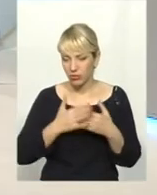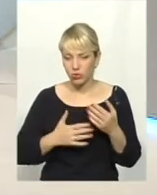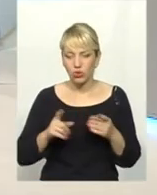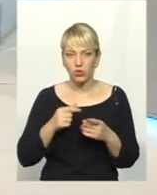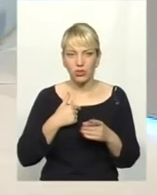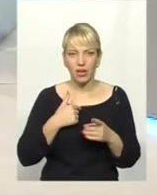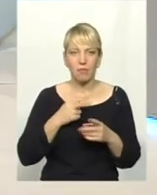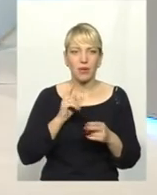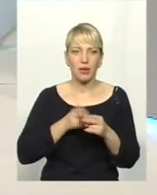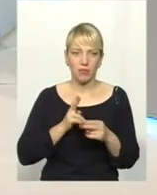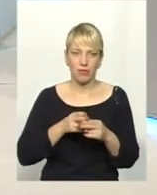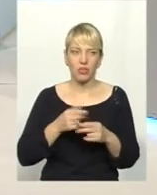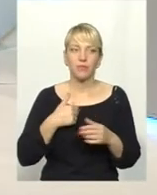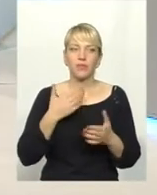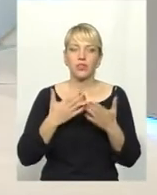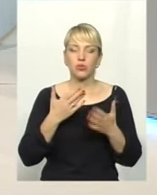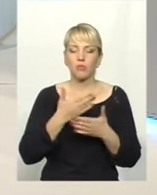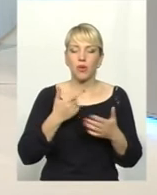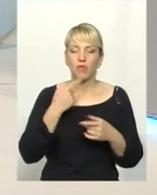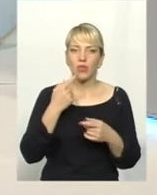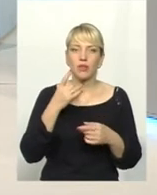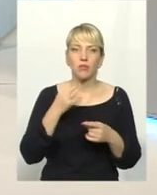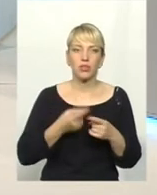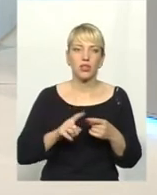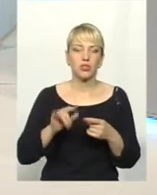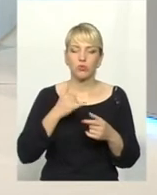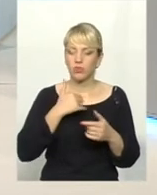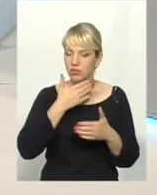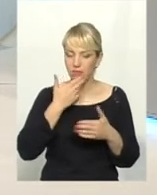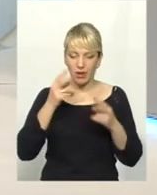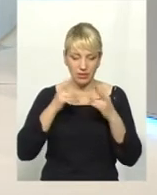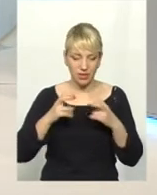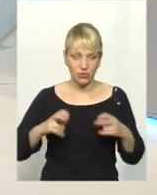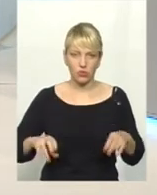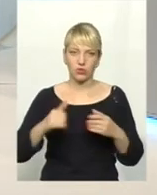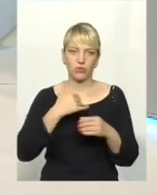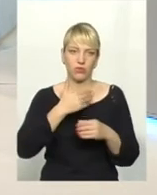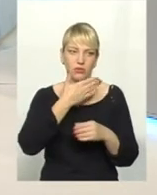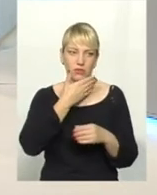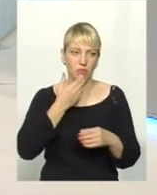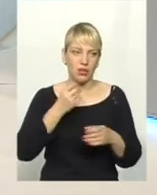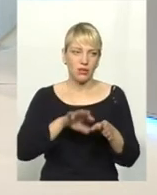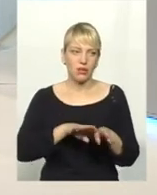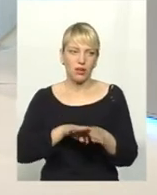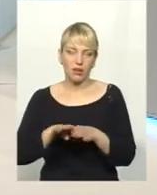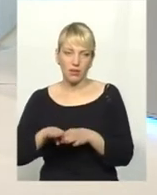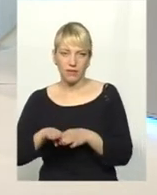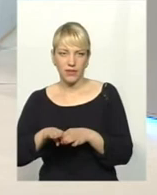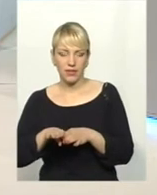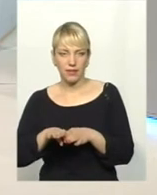Анатолійовичу, якщо ми щойно говорили про те, що в нас немає діагностики, в нас немає на рівні, скажімо,